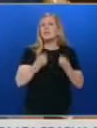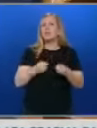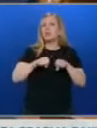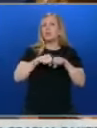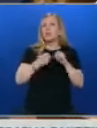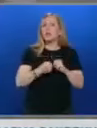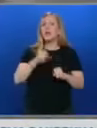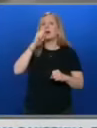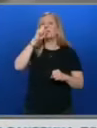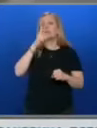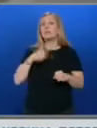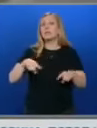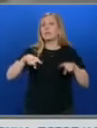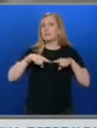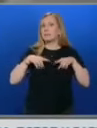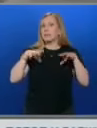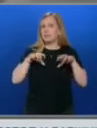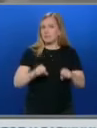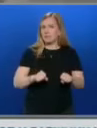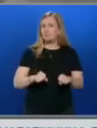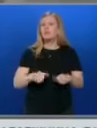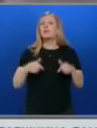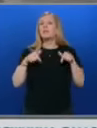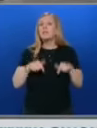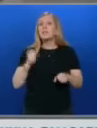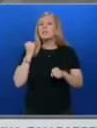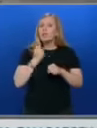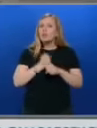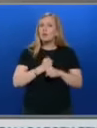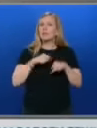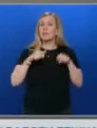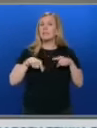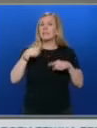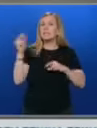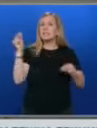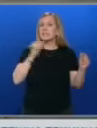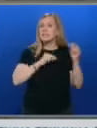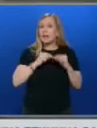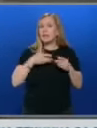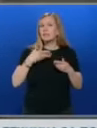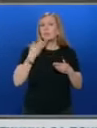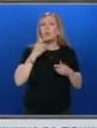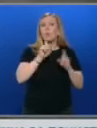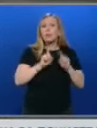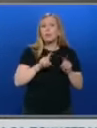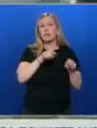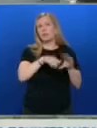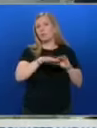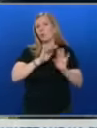на съдебната власт. Въпреки настояването на журналисти, днес след заседанието си от прокурорската колегия отказаха коментар.